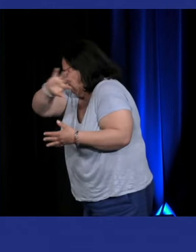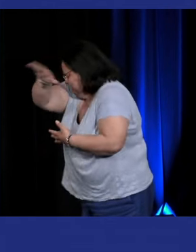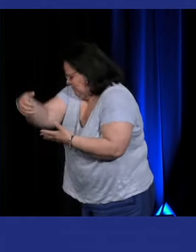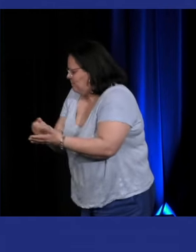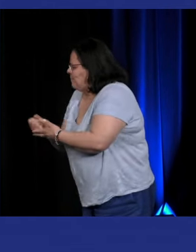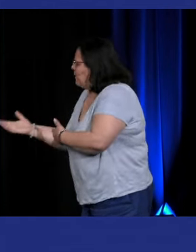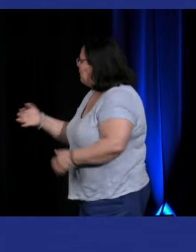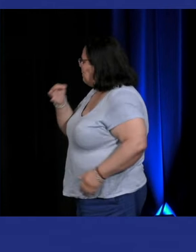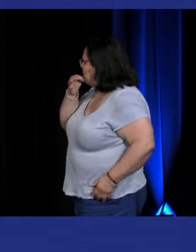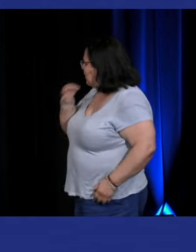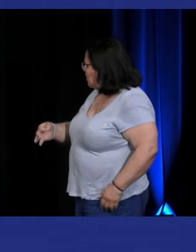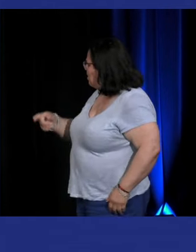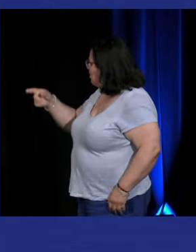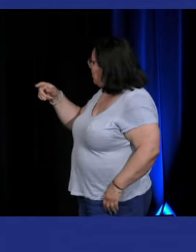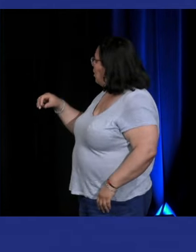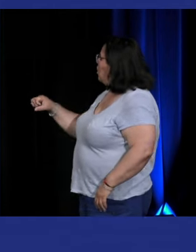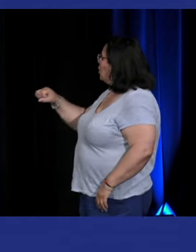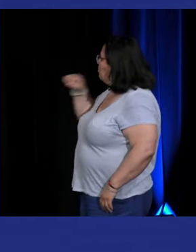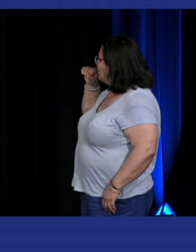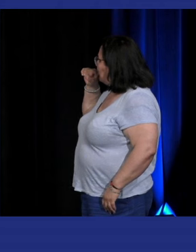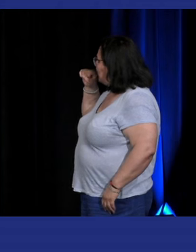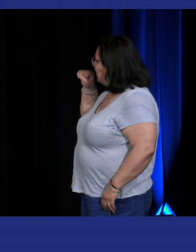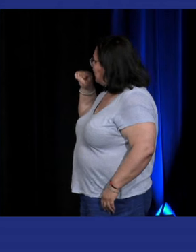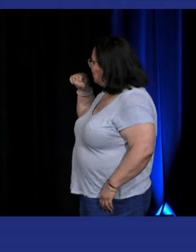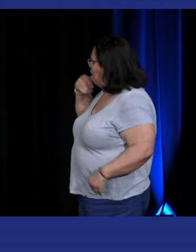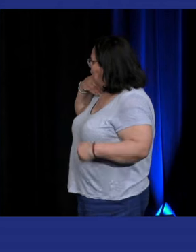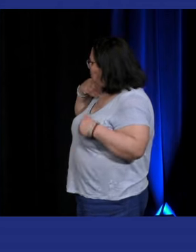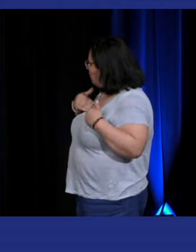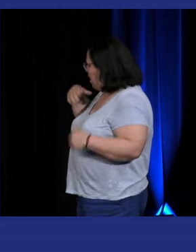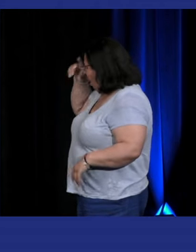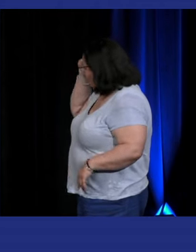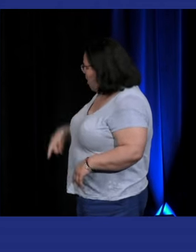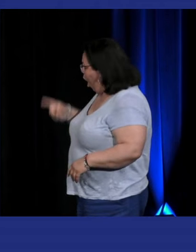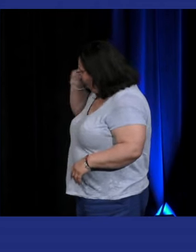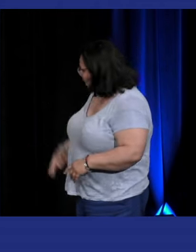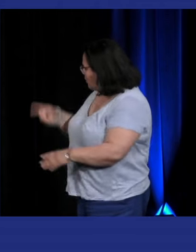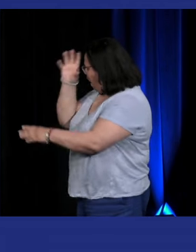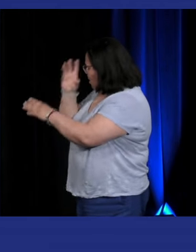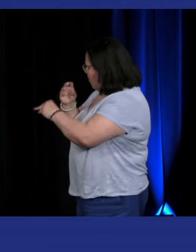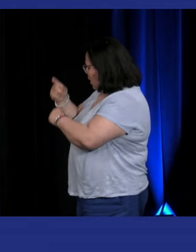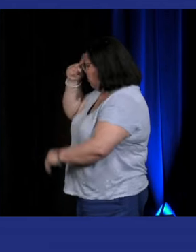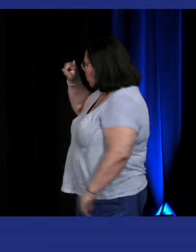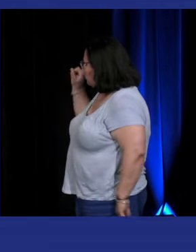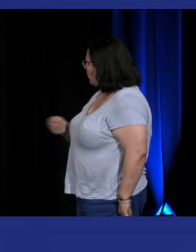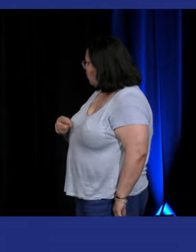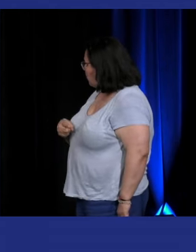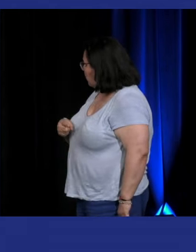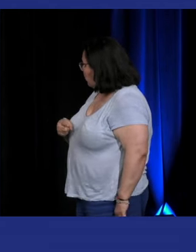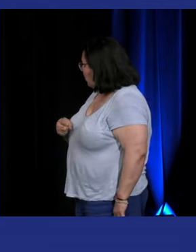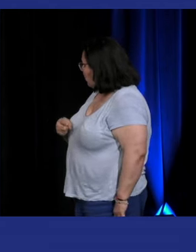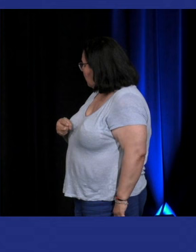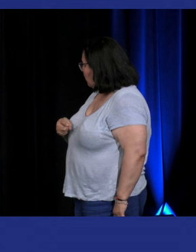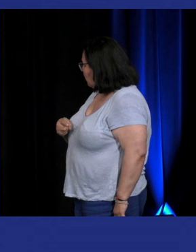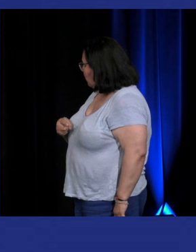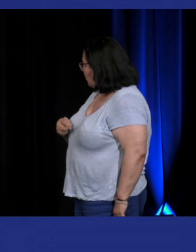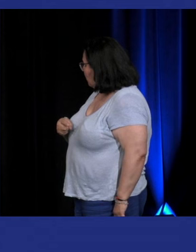mais je ne pas je me disais que que par le moment du communisme il y avait peut